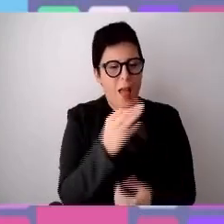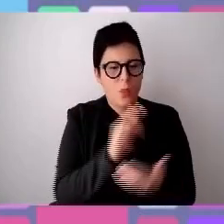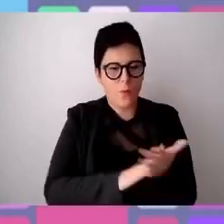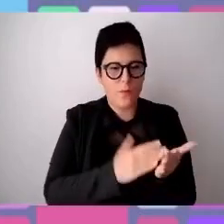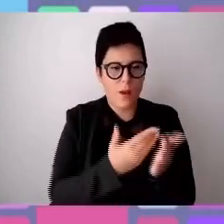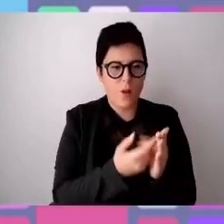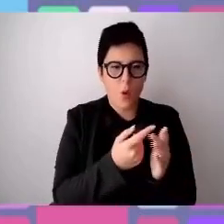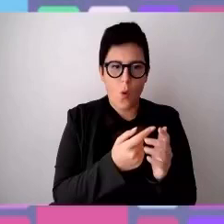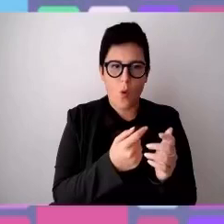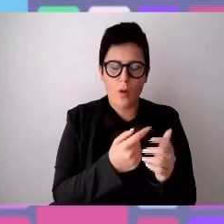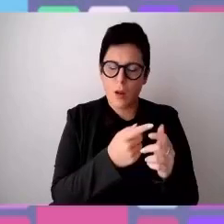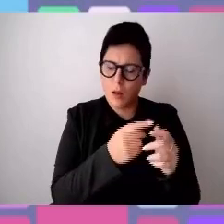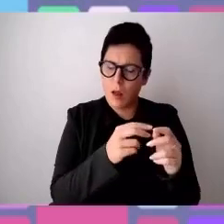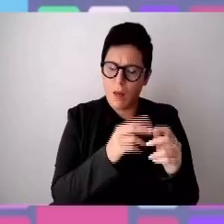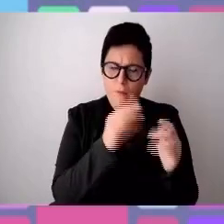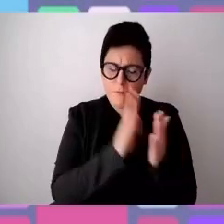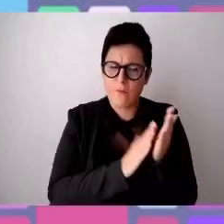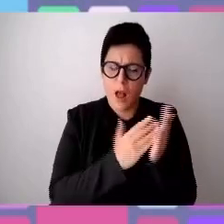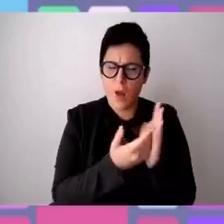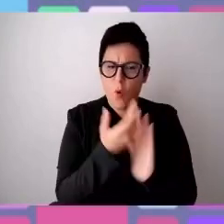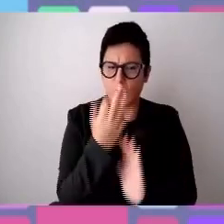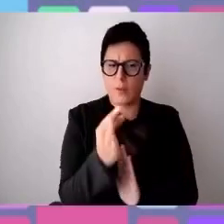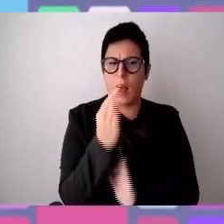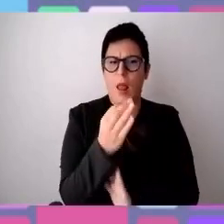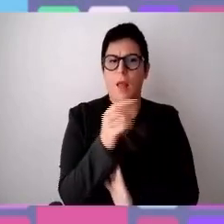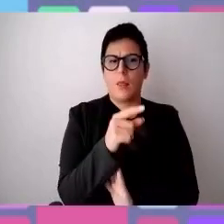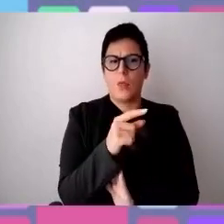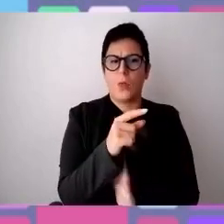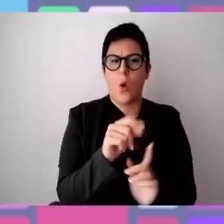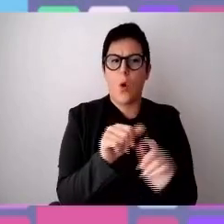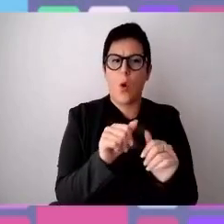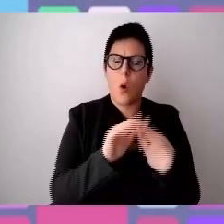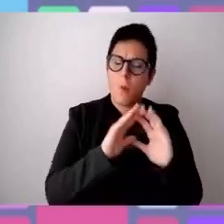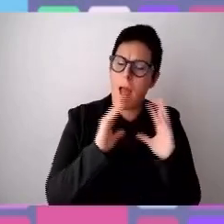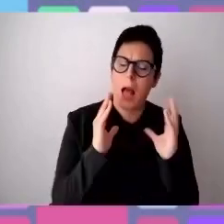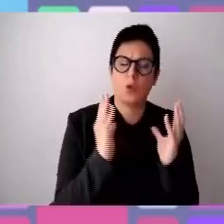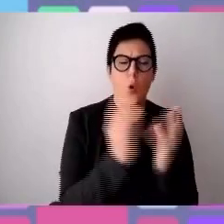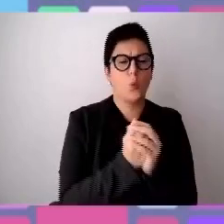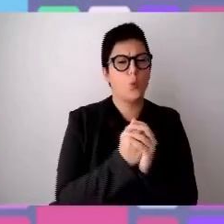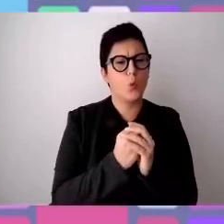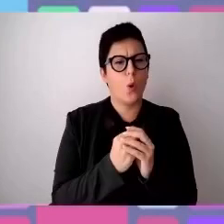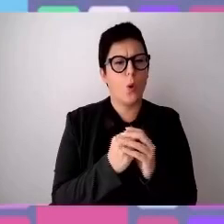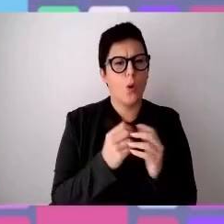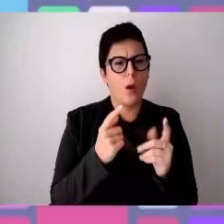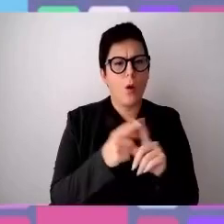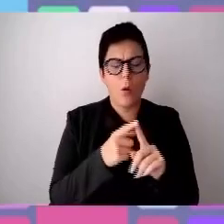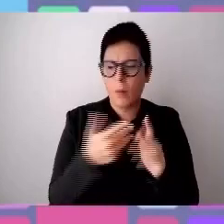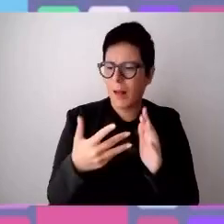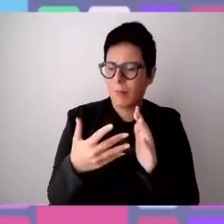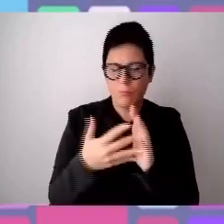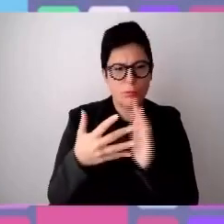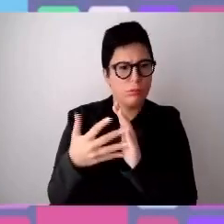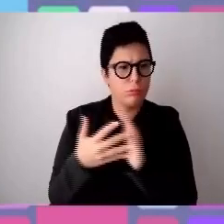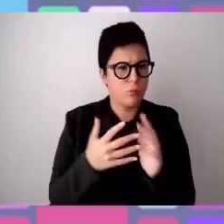valore assoluto e che non è certamente delimitato in alcun modo da realtà fisiche, psicologiche o